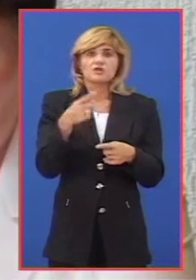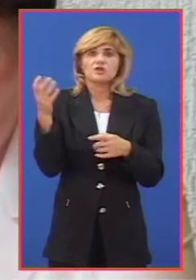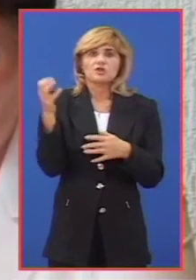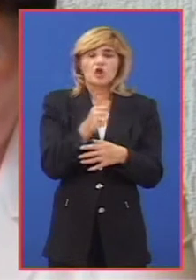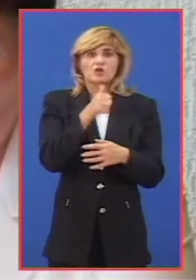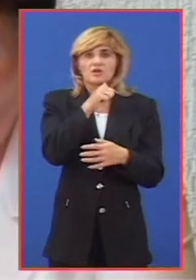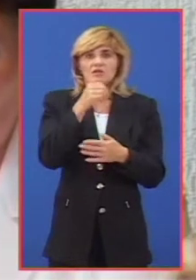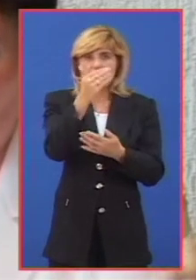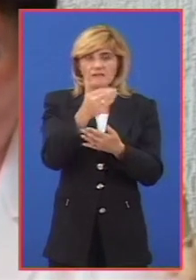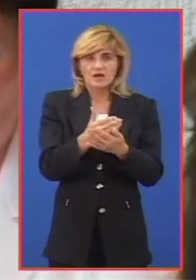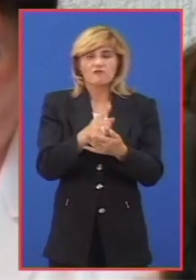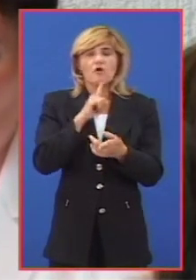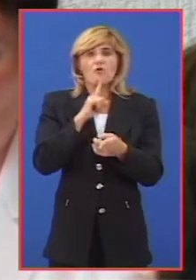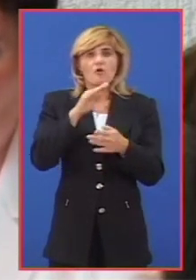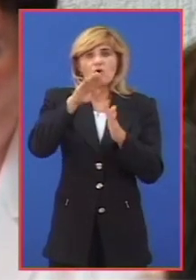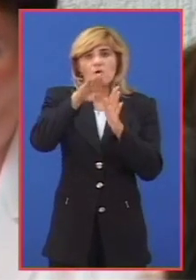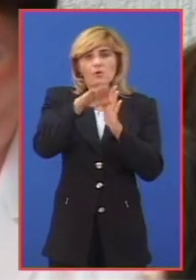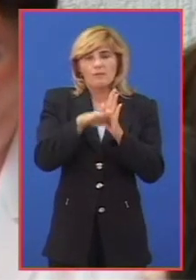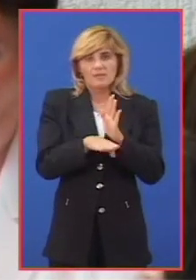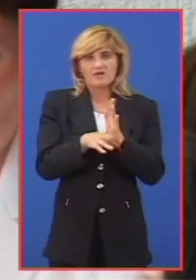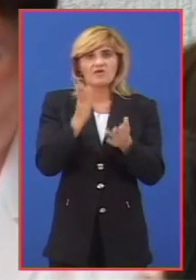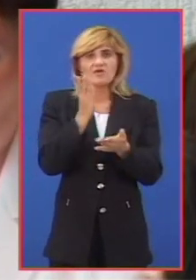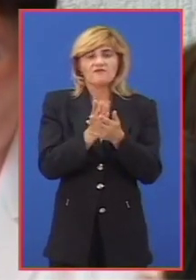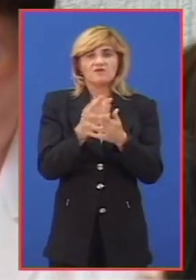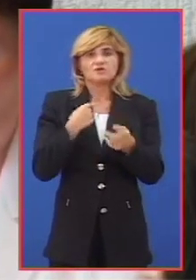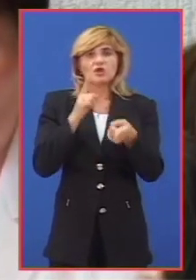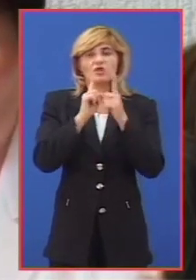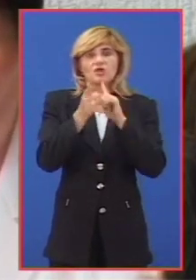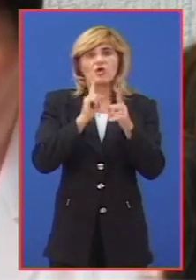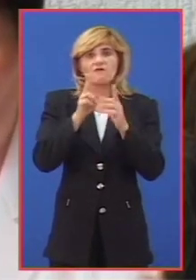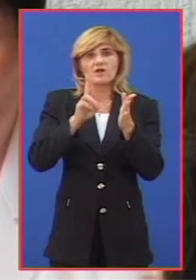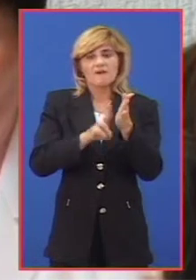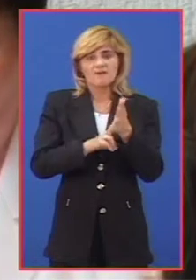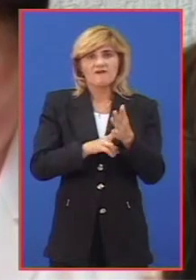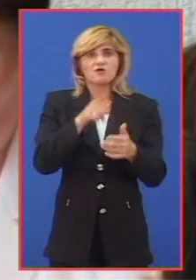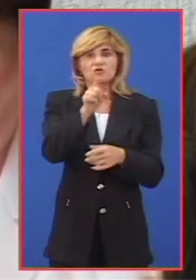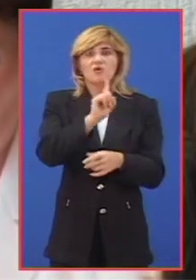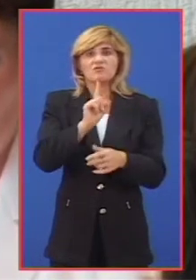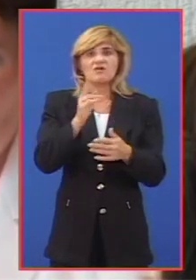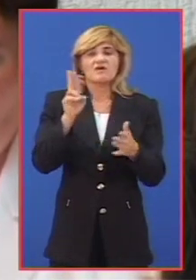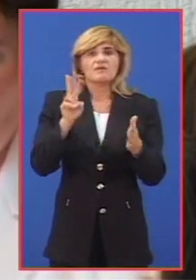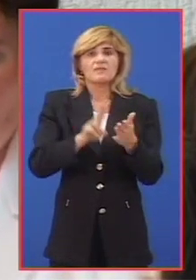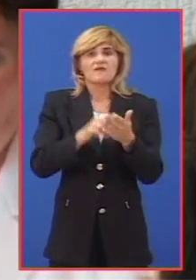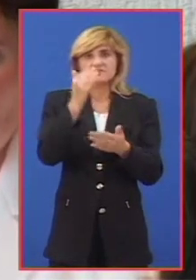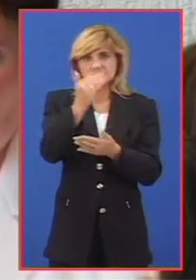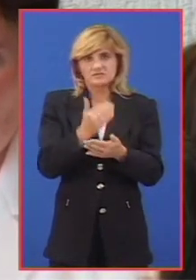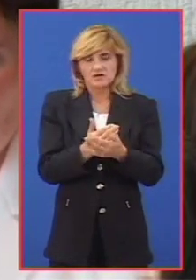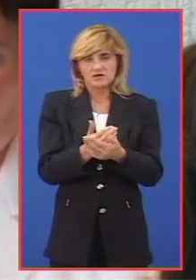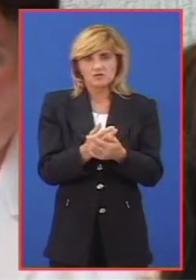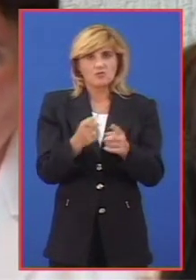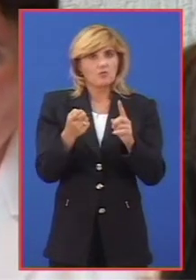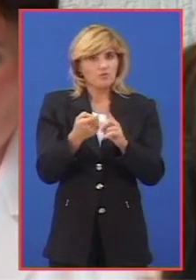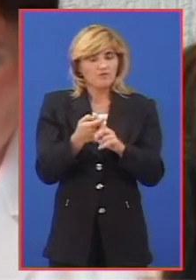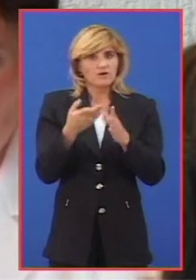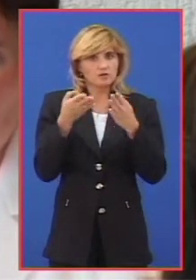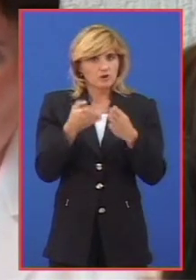Donet je pravilnik koji umanjuje i ona već dogovorena prava i ne zadovoljava ni zakonski minimum. S tim u vezi